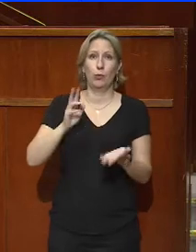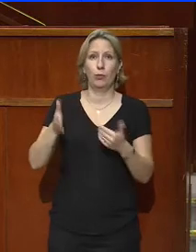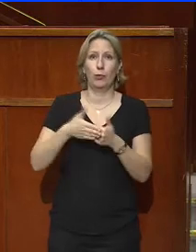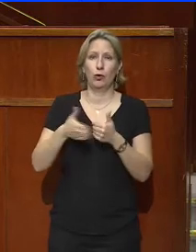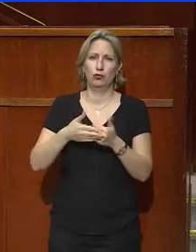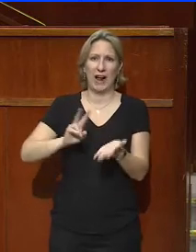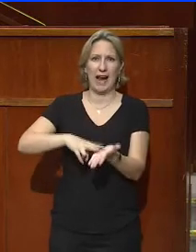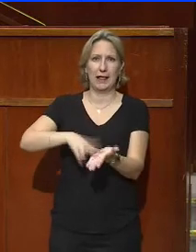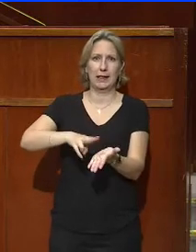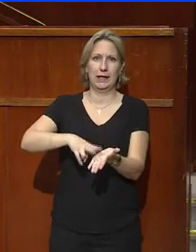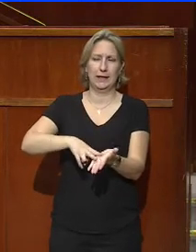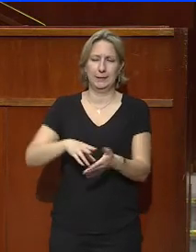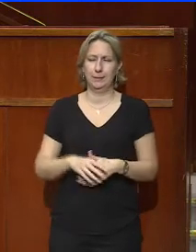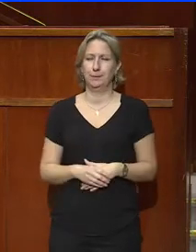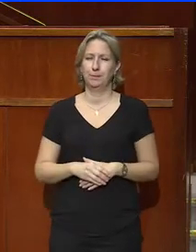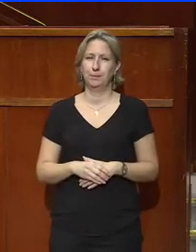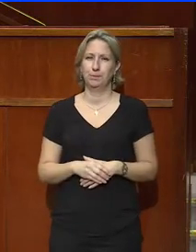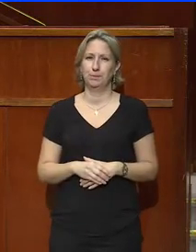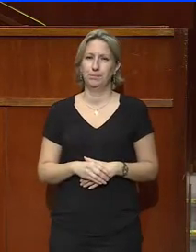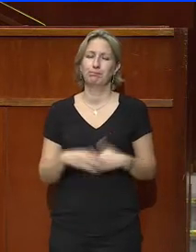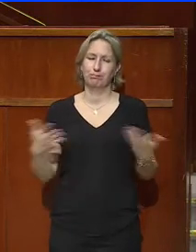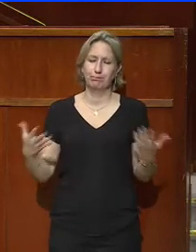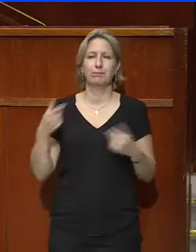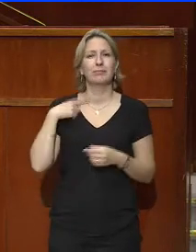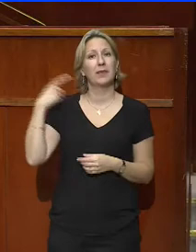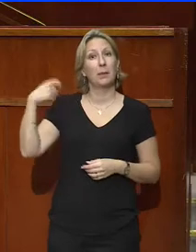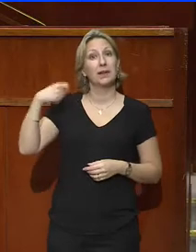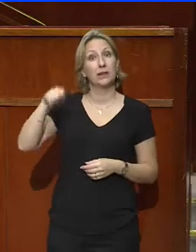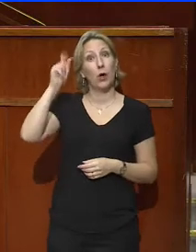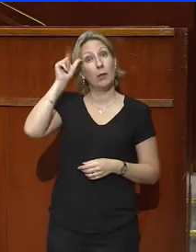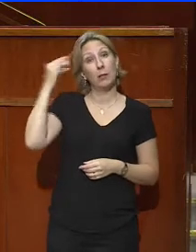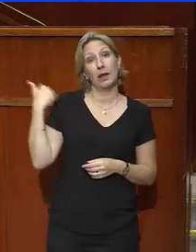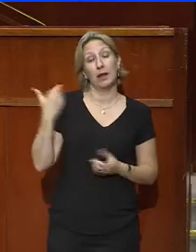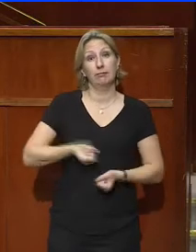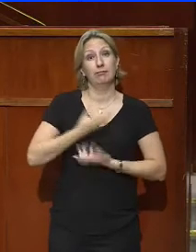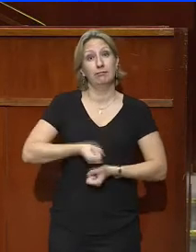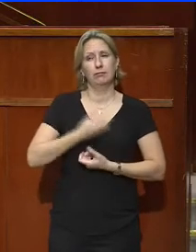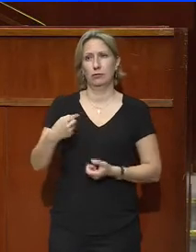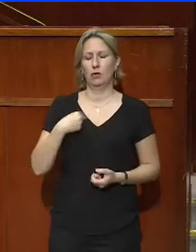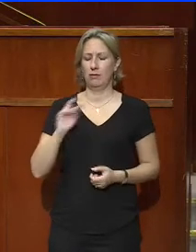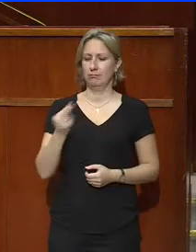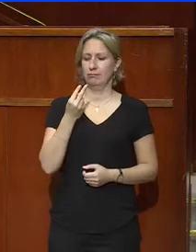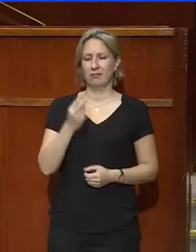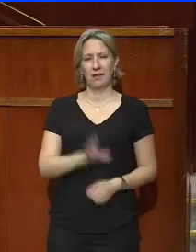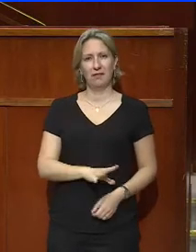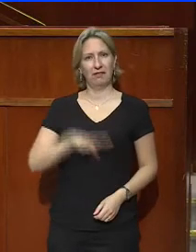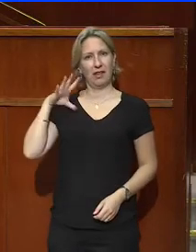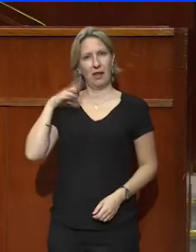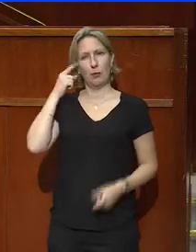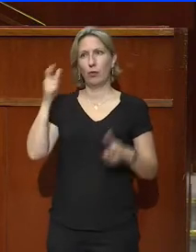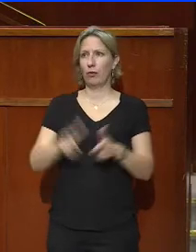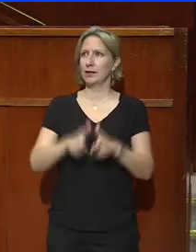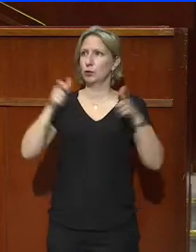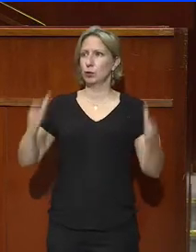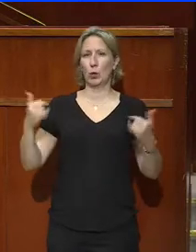ignorer. En écoutant les mots prononcés par le Président de la République, je me suis senti fier pour l'institution